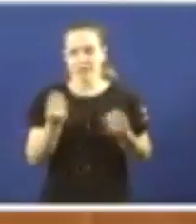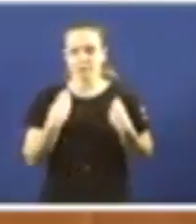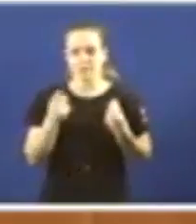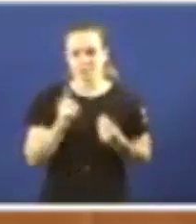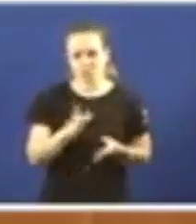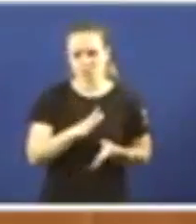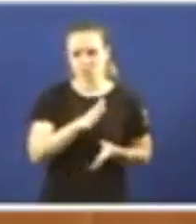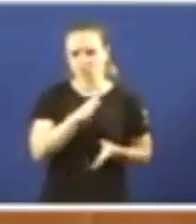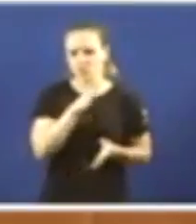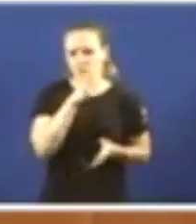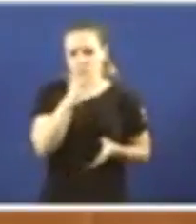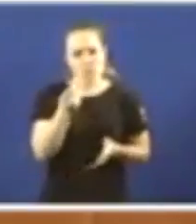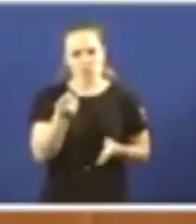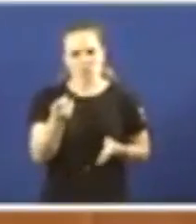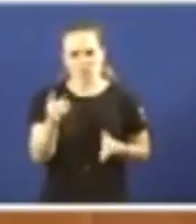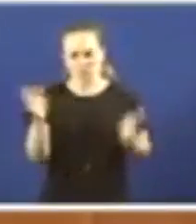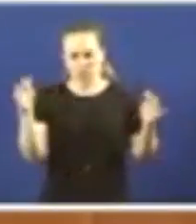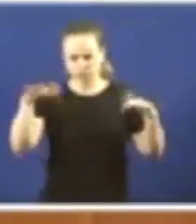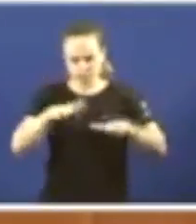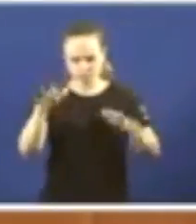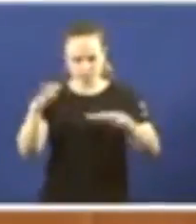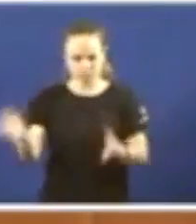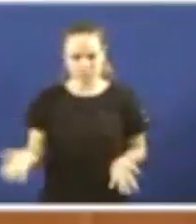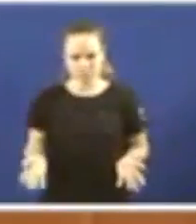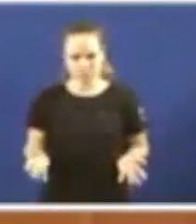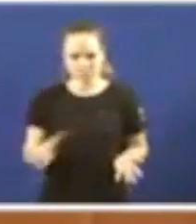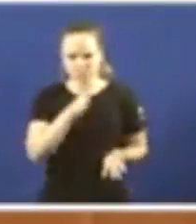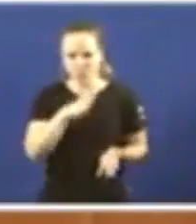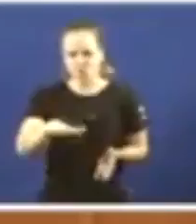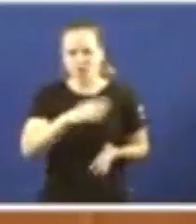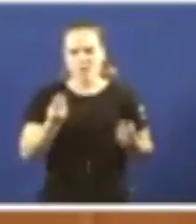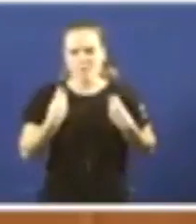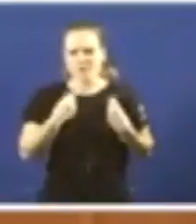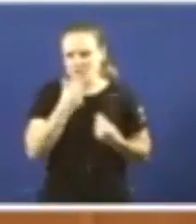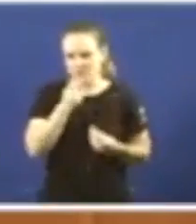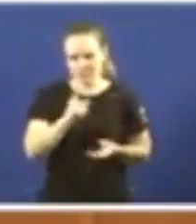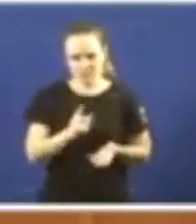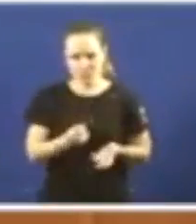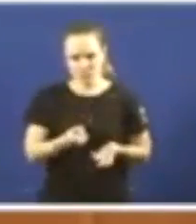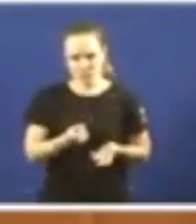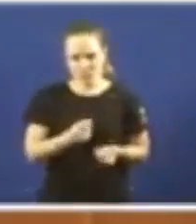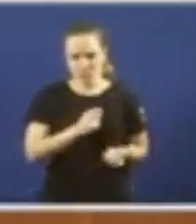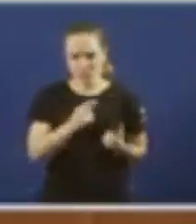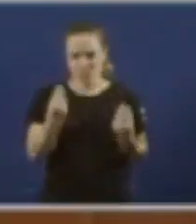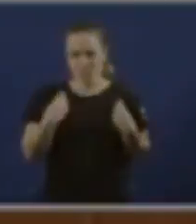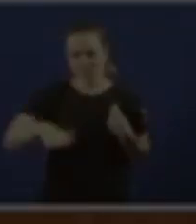pois polo abrupto que é Cervantes e polo tanto non é doado decirle a xente que ten que vivir ali.